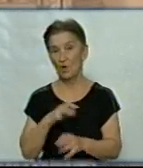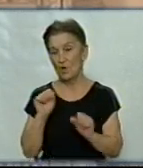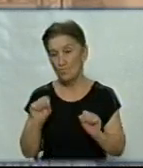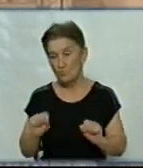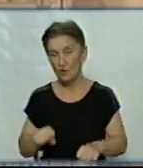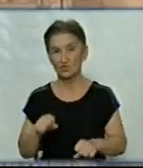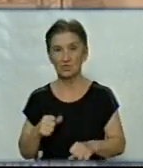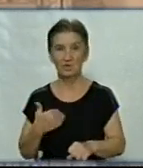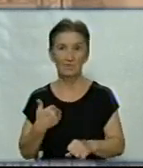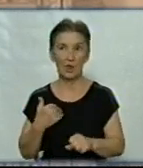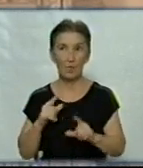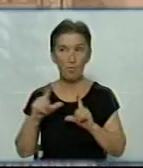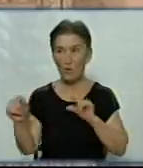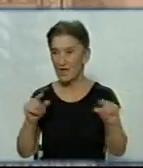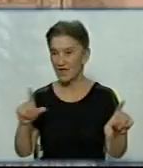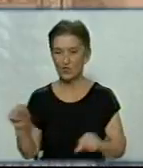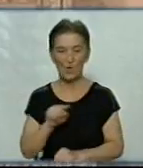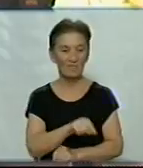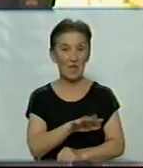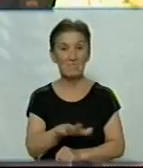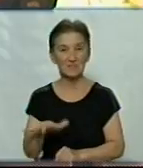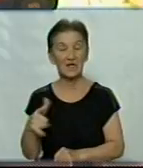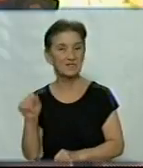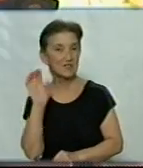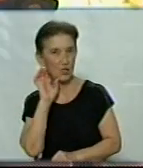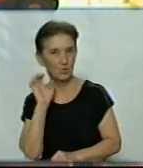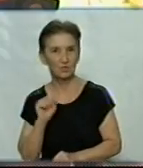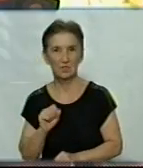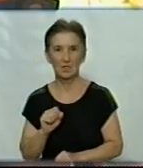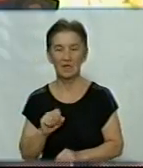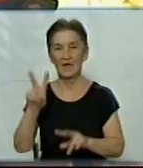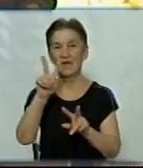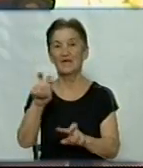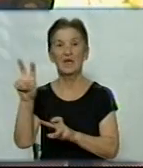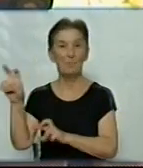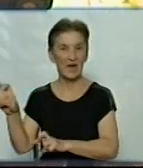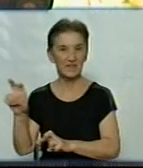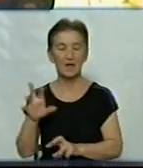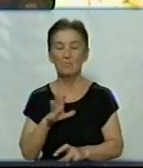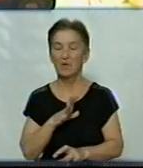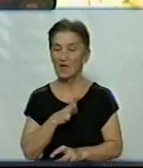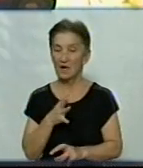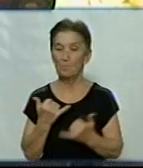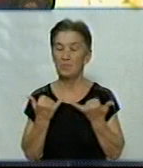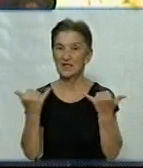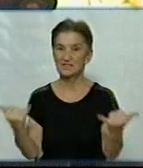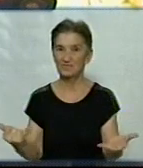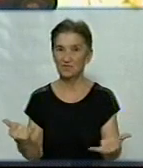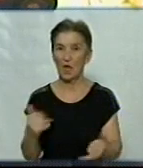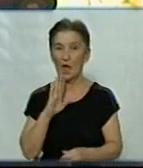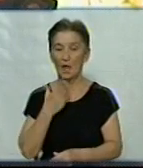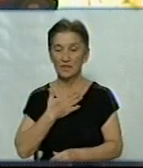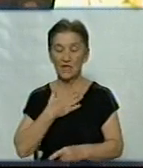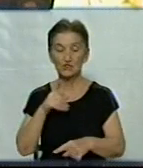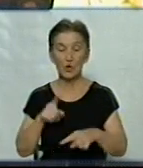навіть поїду в ті місця, про які сьогодні слухала. Тематика заходу була присвячена саме нашому